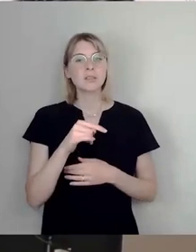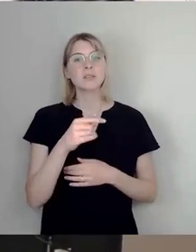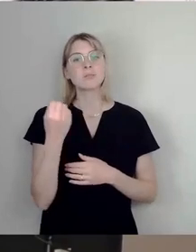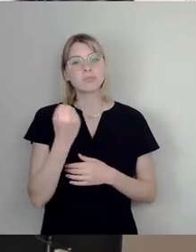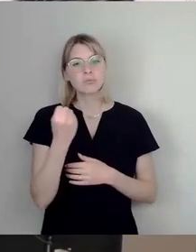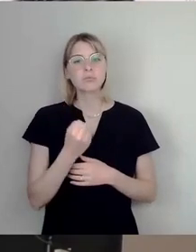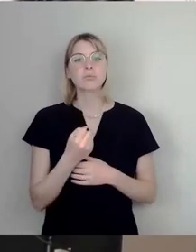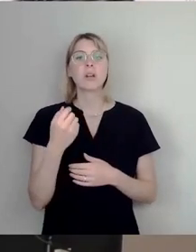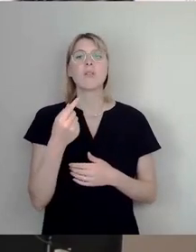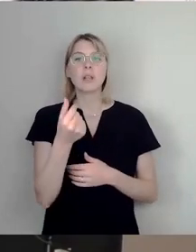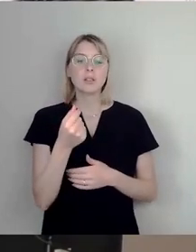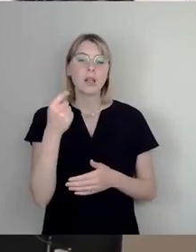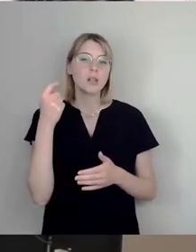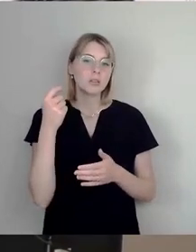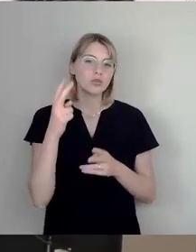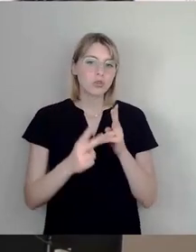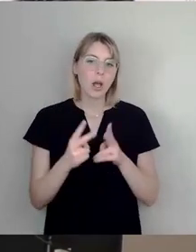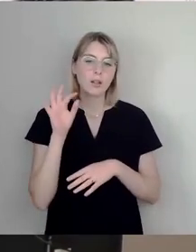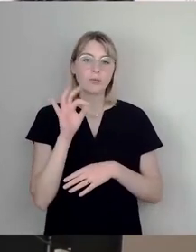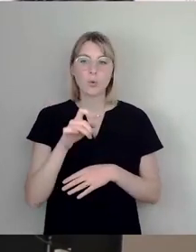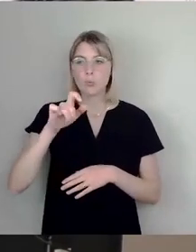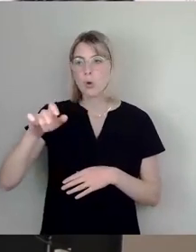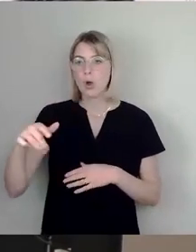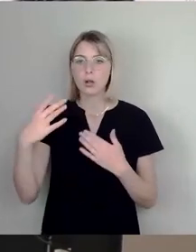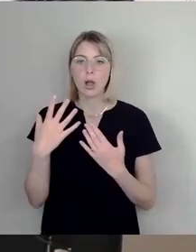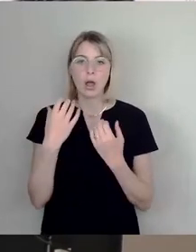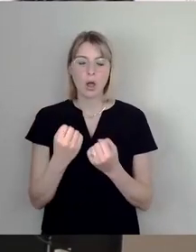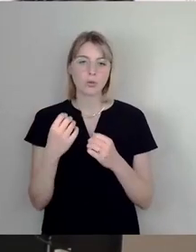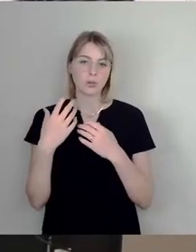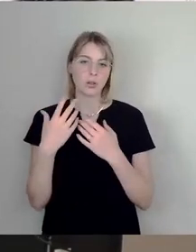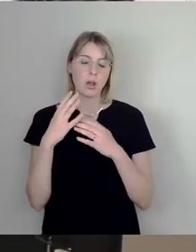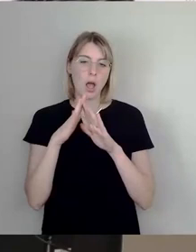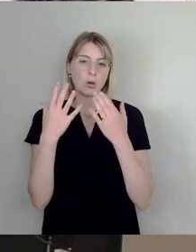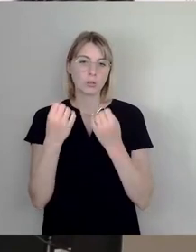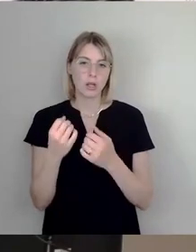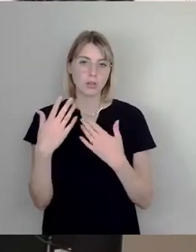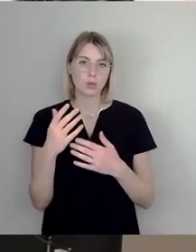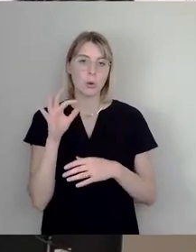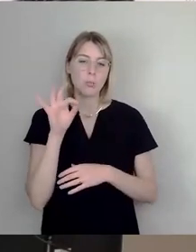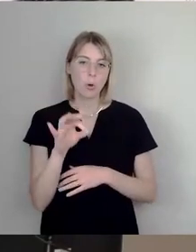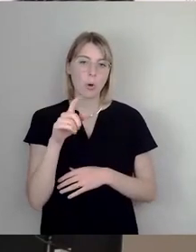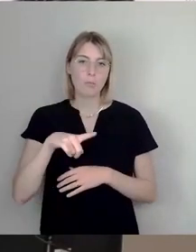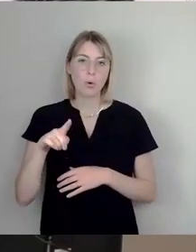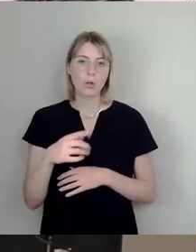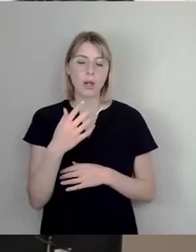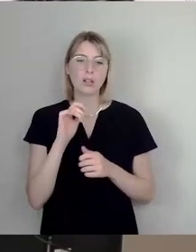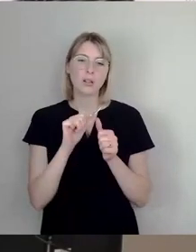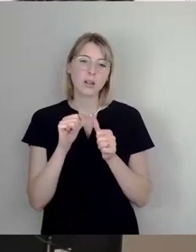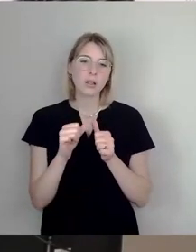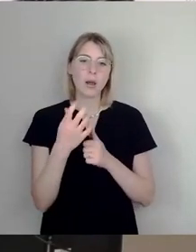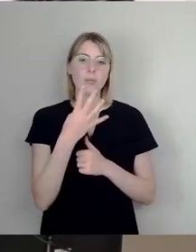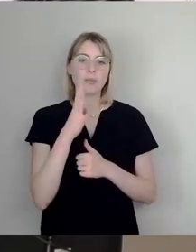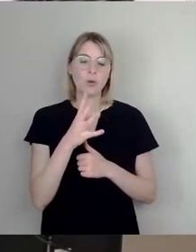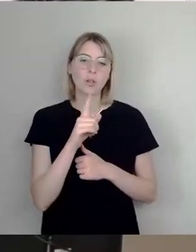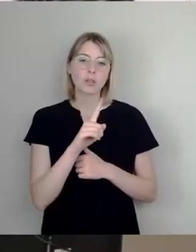für den Haushalt entsteht. Wir reden hier immerhin pro Monat um knapp 400.000 Euro ohne Nebenkosten für die Unterbringung